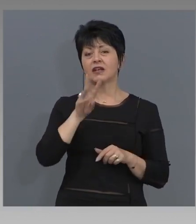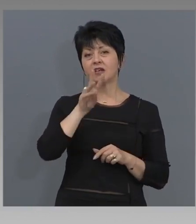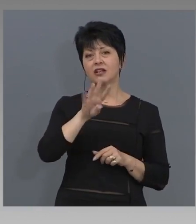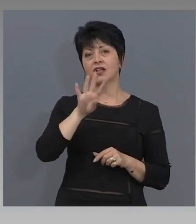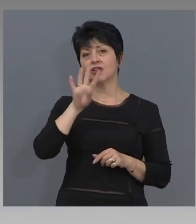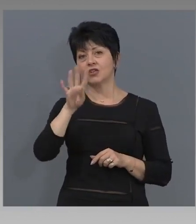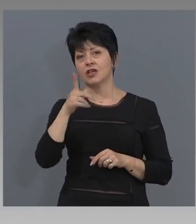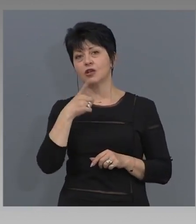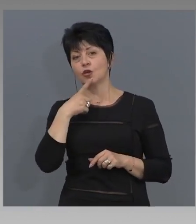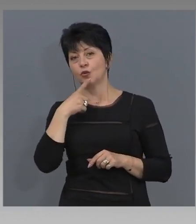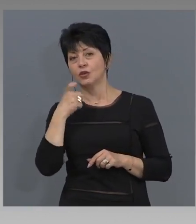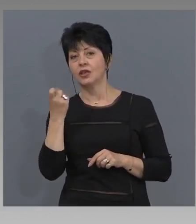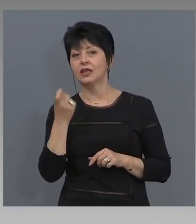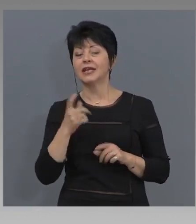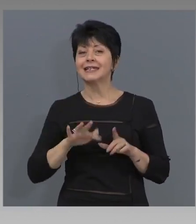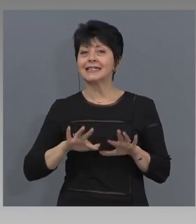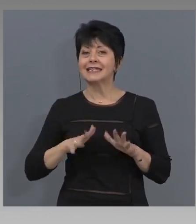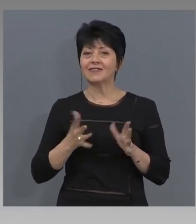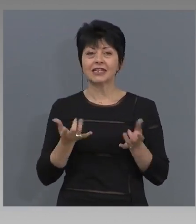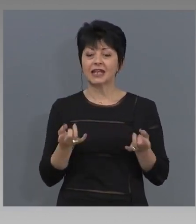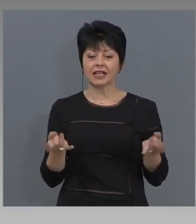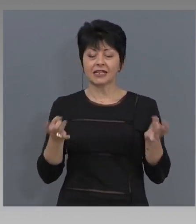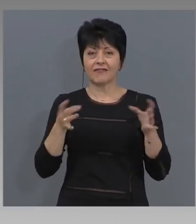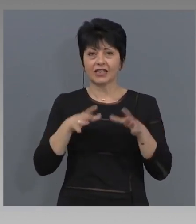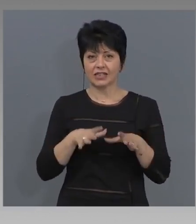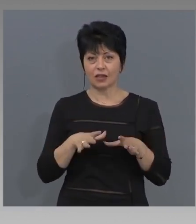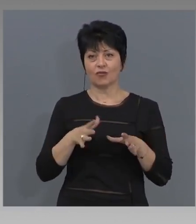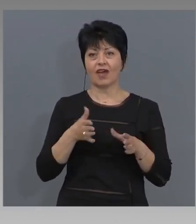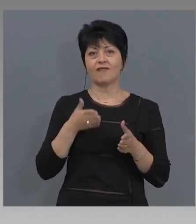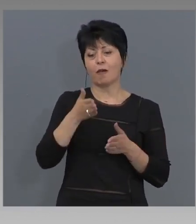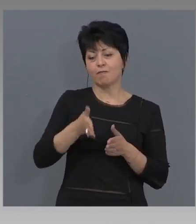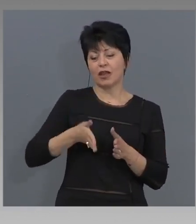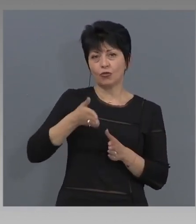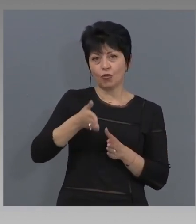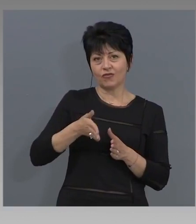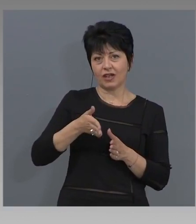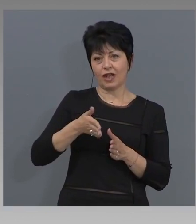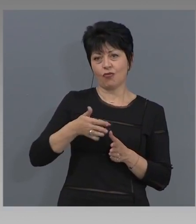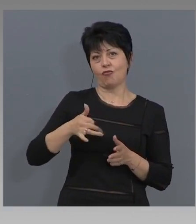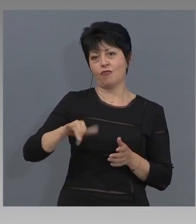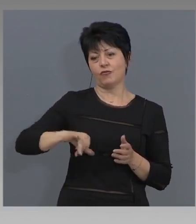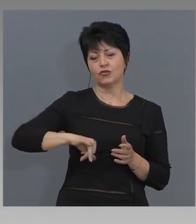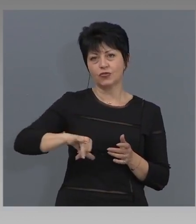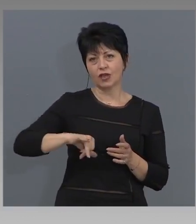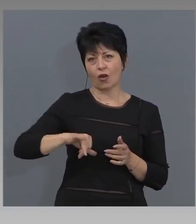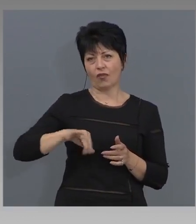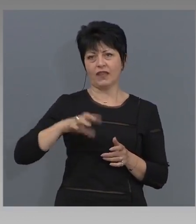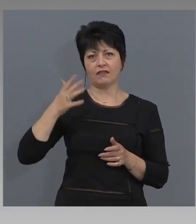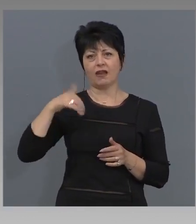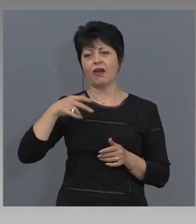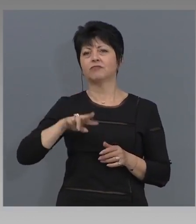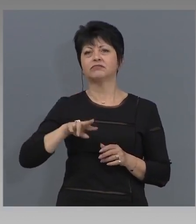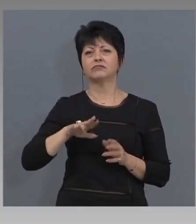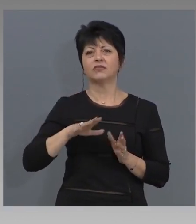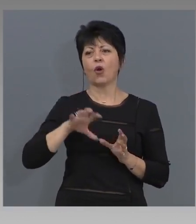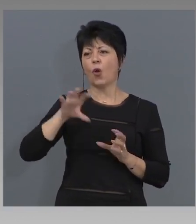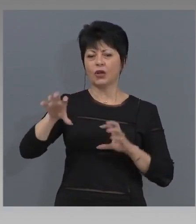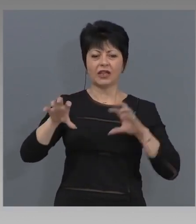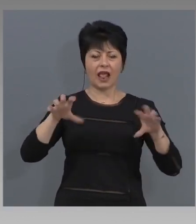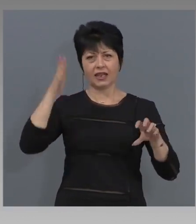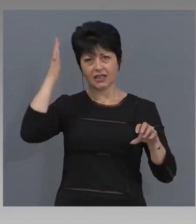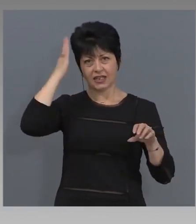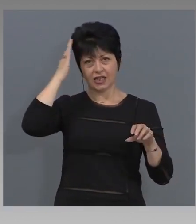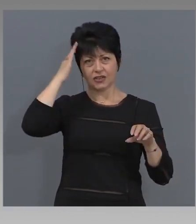възстановяват и пътуванията международните, междуотделните държави и най-вече доверието на хората да